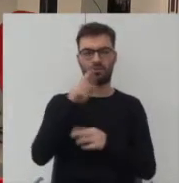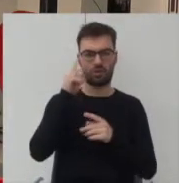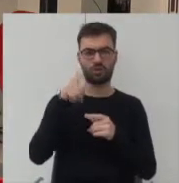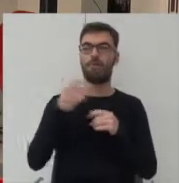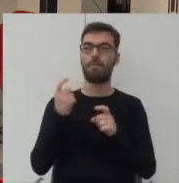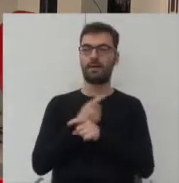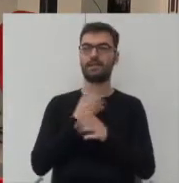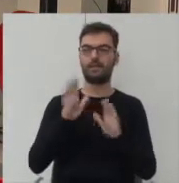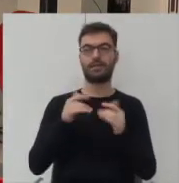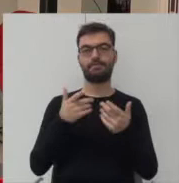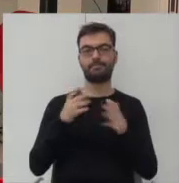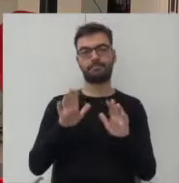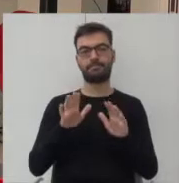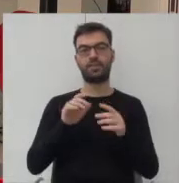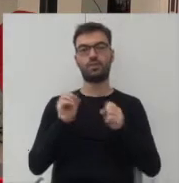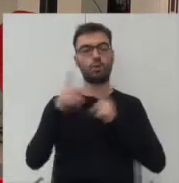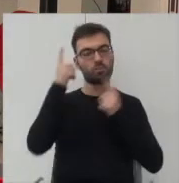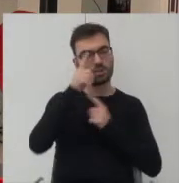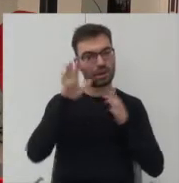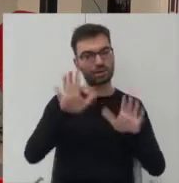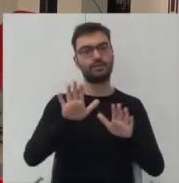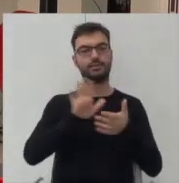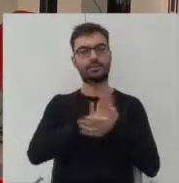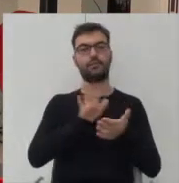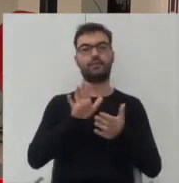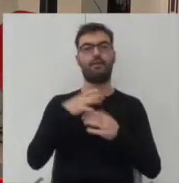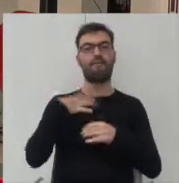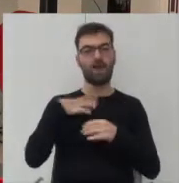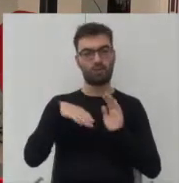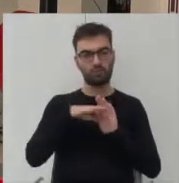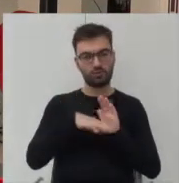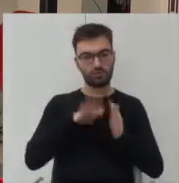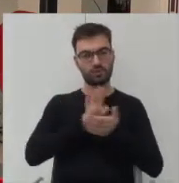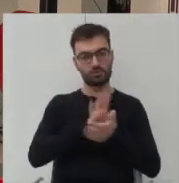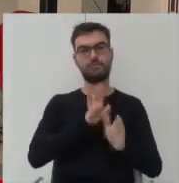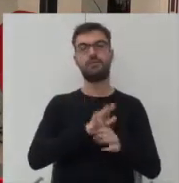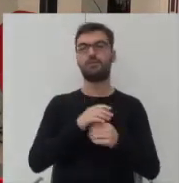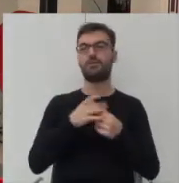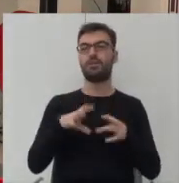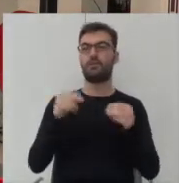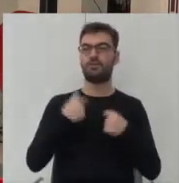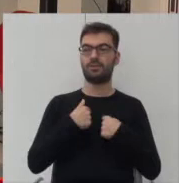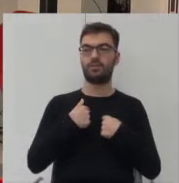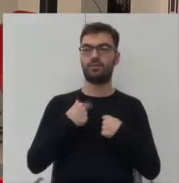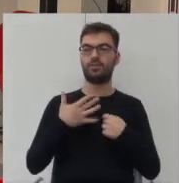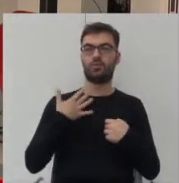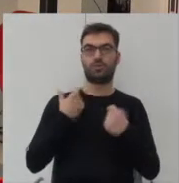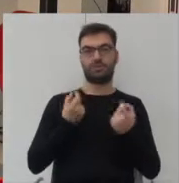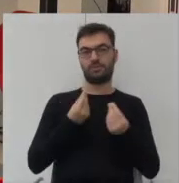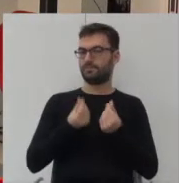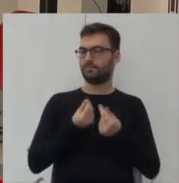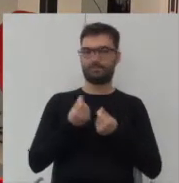o określonym sposobie myślenia, o utartym systemie wartości i tak dalej. Trochę na początku mi się osobiście wydawało, że